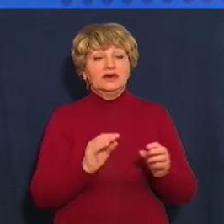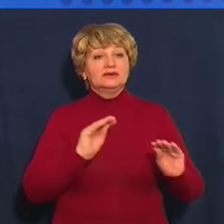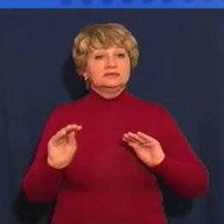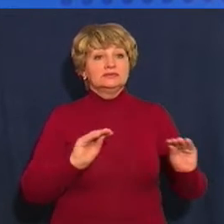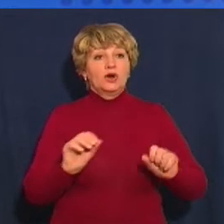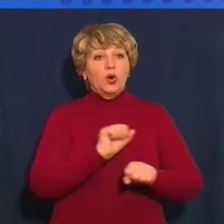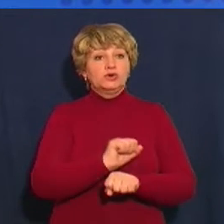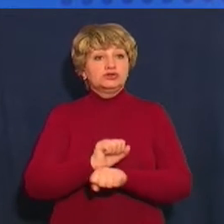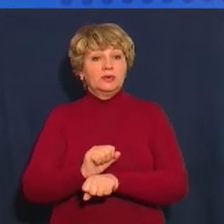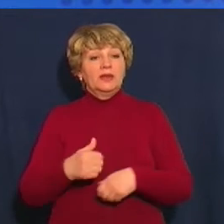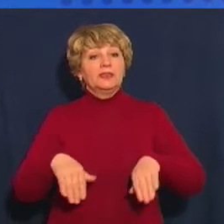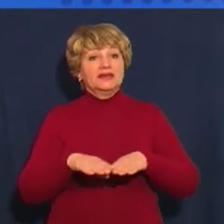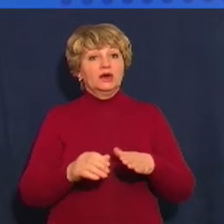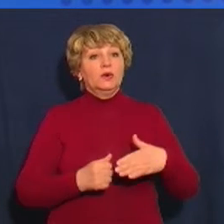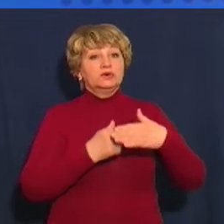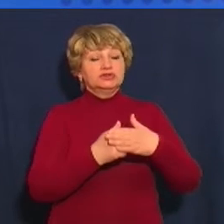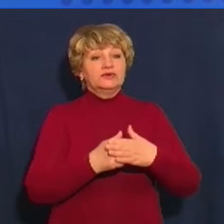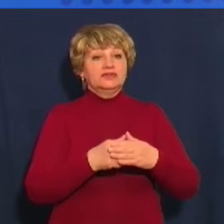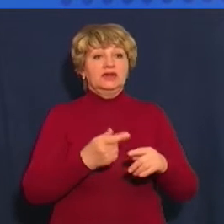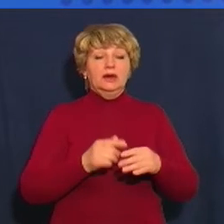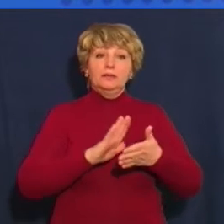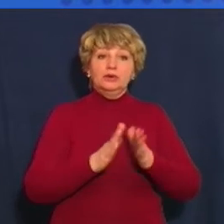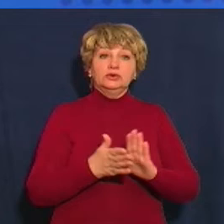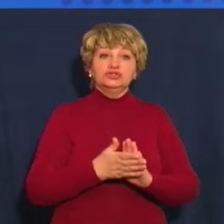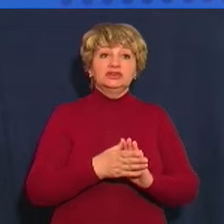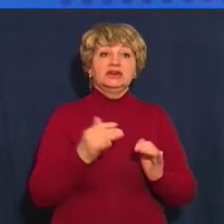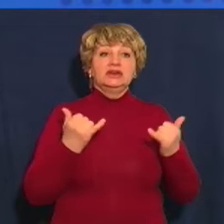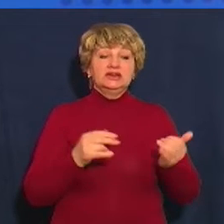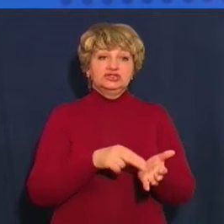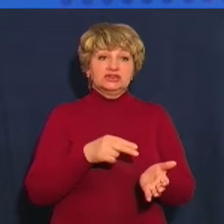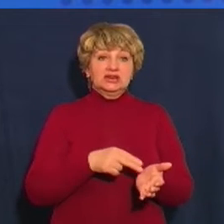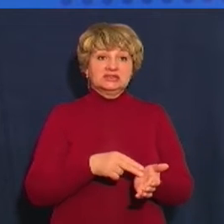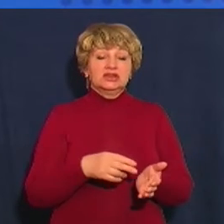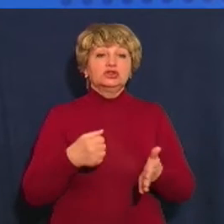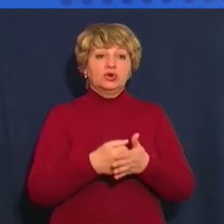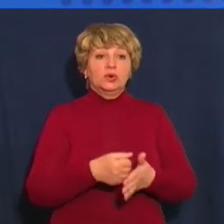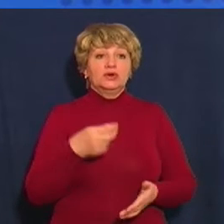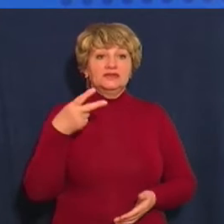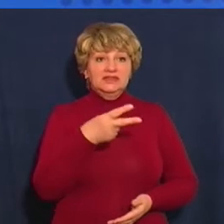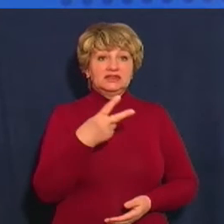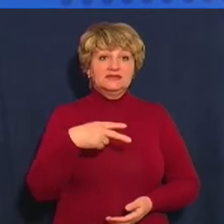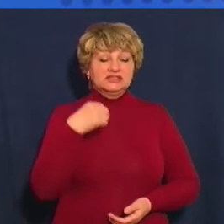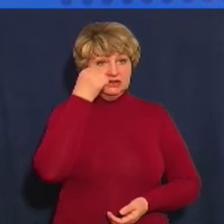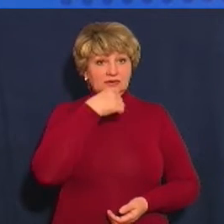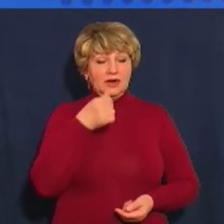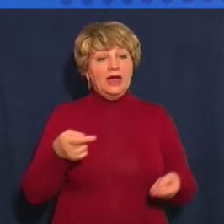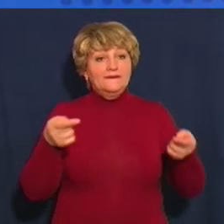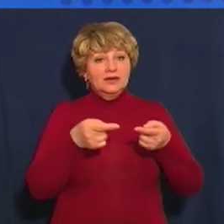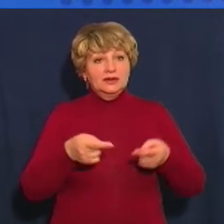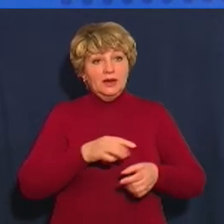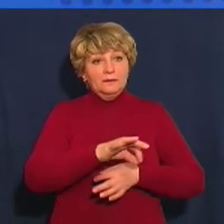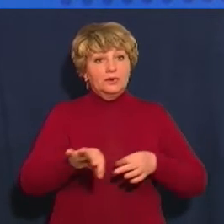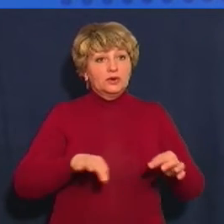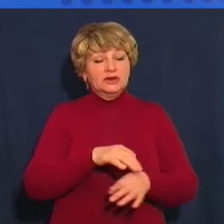такі основні положення концепції розвитку міського пасажирського транспорту у Черкасах до 2022 року. Відповідний проєкт рішення